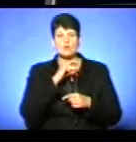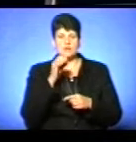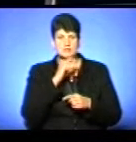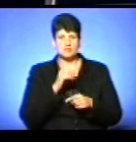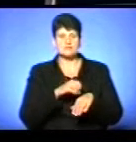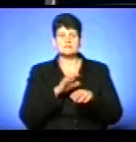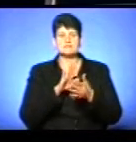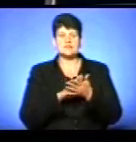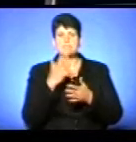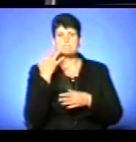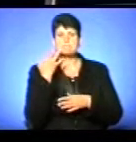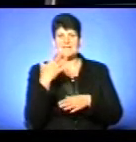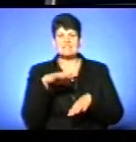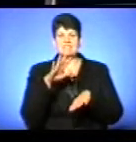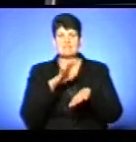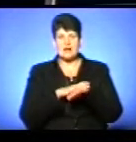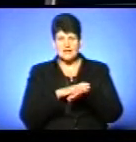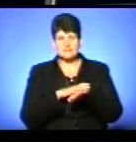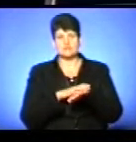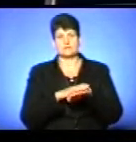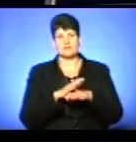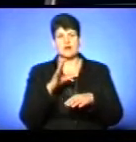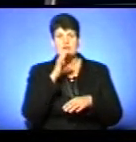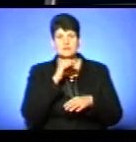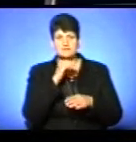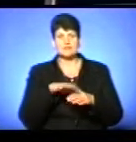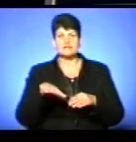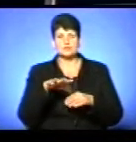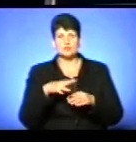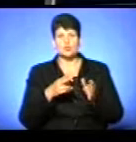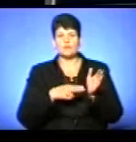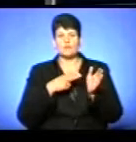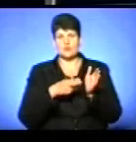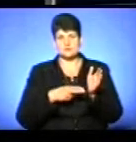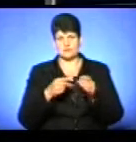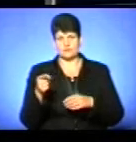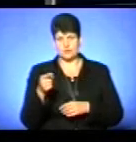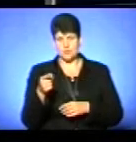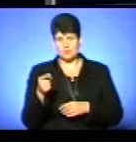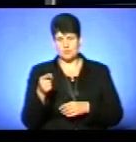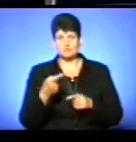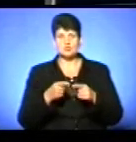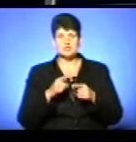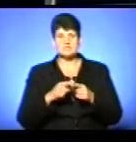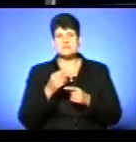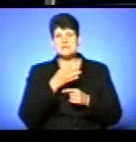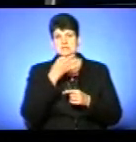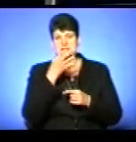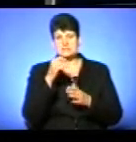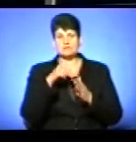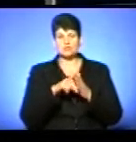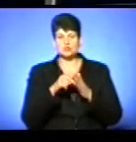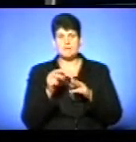фактів грабежів, які вчинили ці правоохоронці на території залізничної вокзалу у Тернополі. Повідомила речник Департаменту внутрішньої